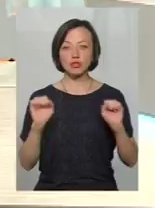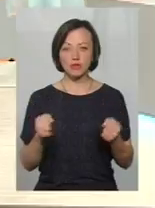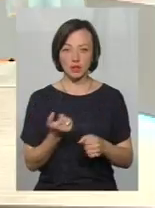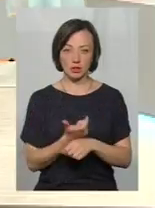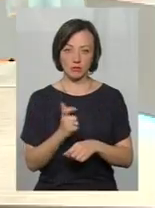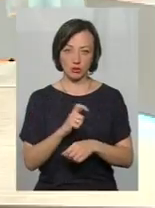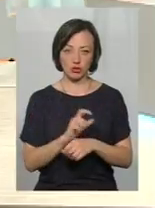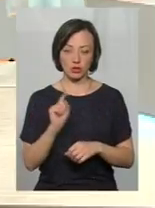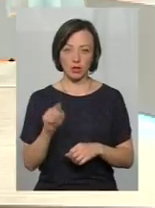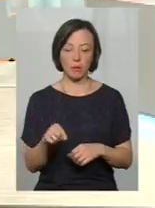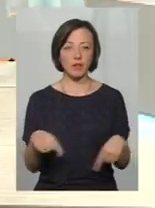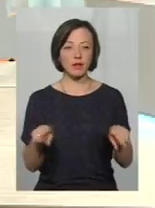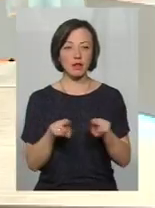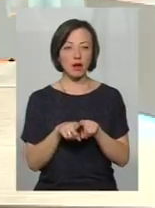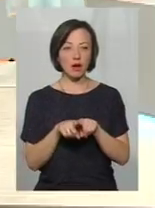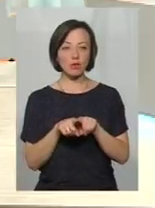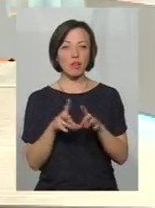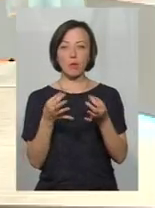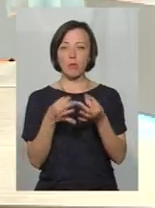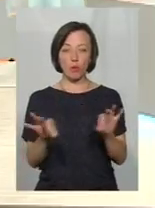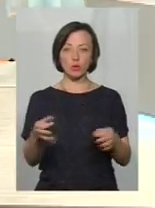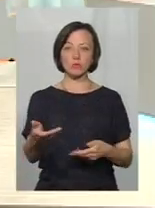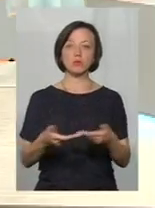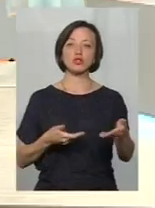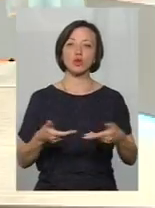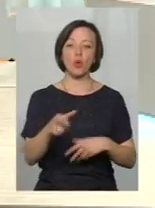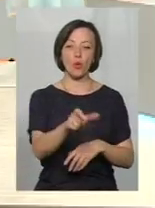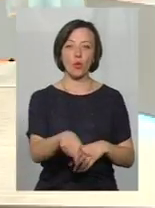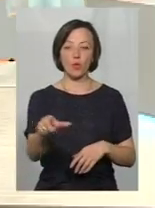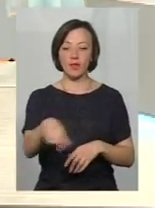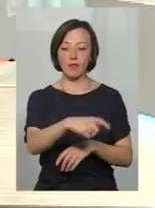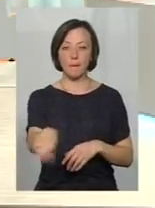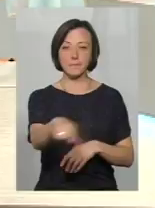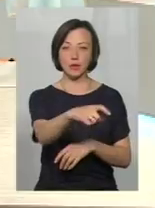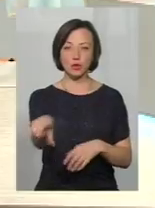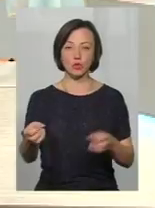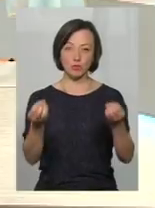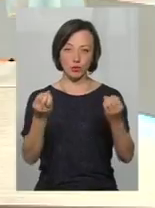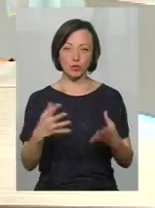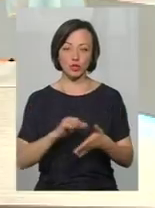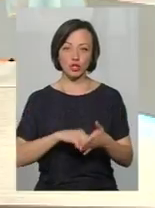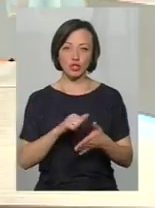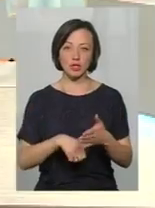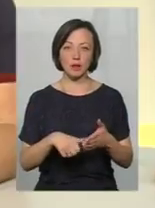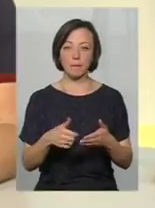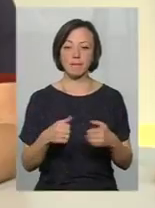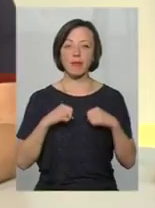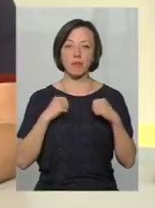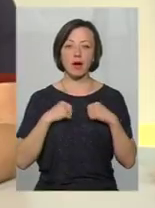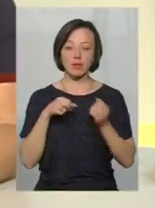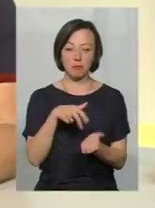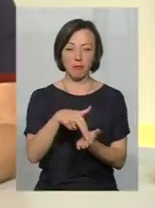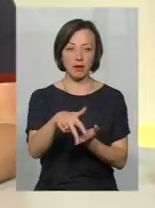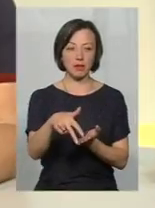набагато більше. Також на пропуск пішоходів на пішоходних переходах, аналогічно просто через те, що пішоходи намагаються перейти